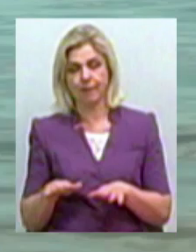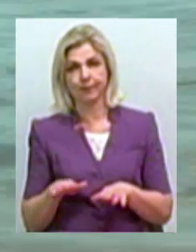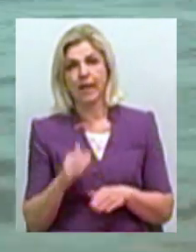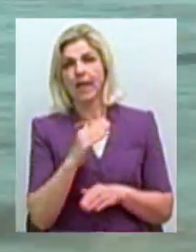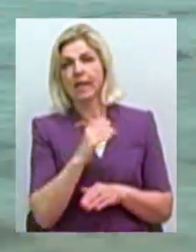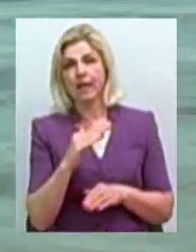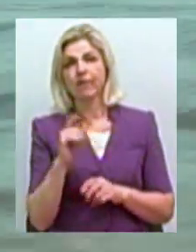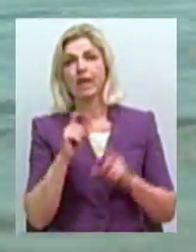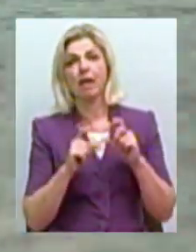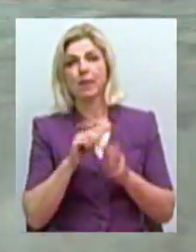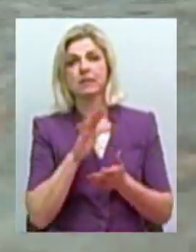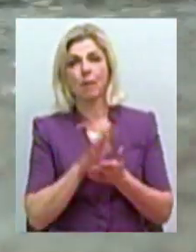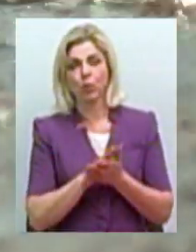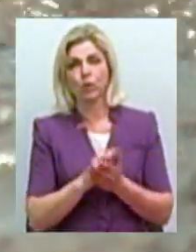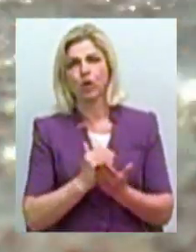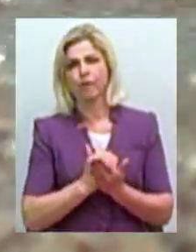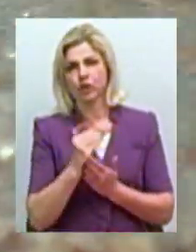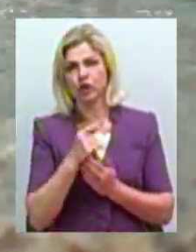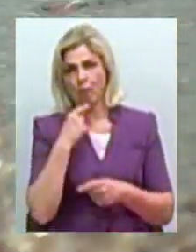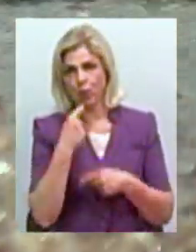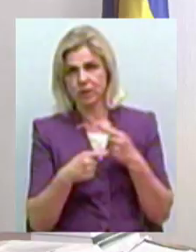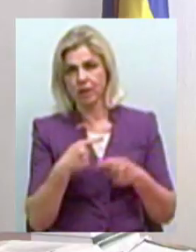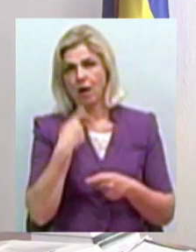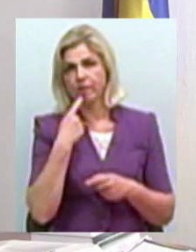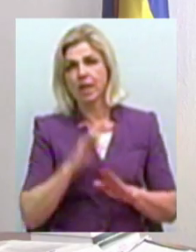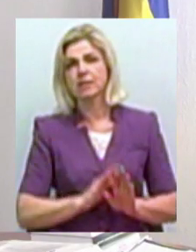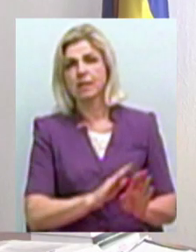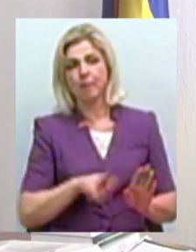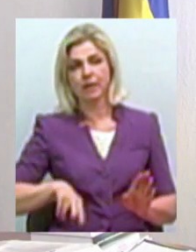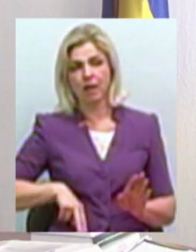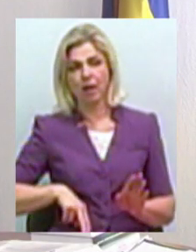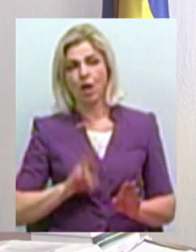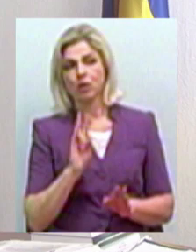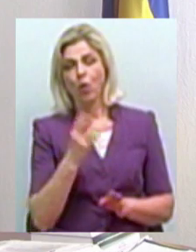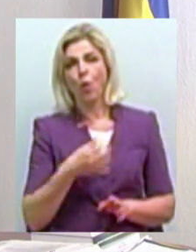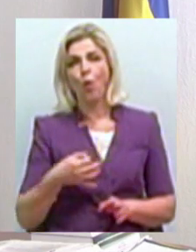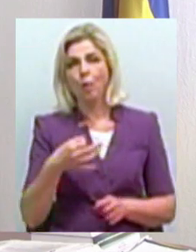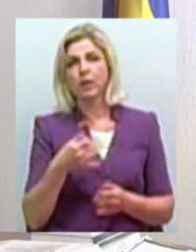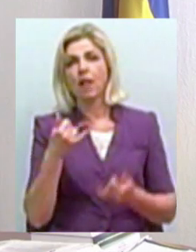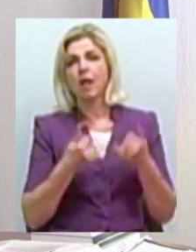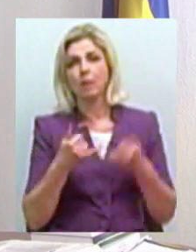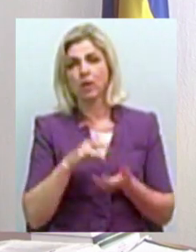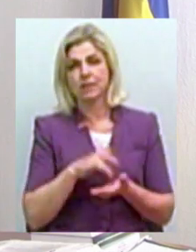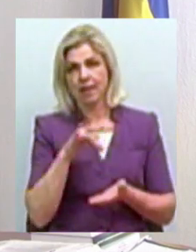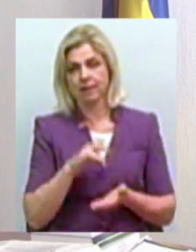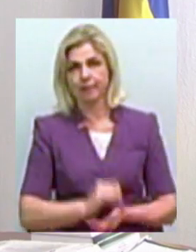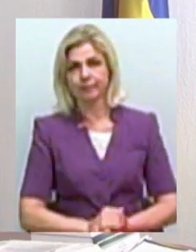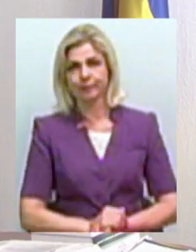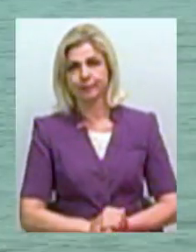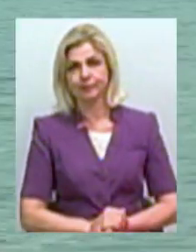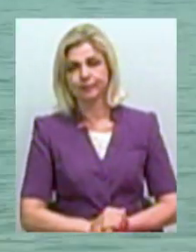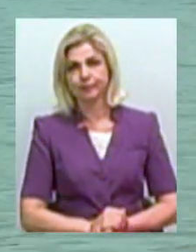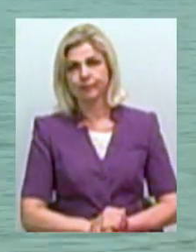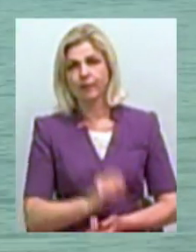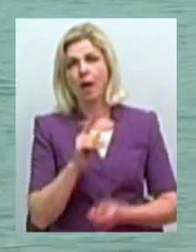хімічного забруднення перевищений постійно, говорить заступник директора Миколаївського обласного лабораторного центра Олександр Ігнатенко.